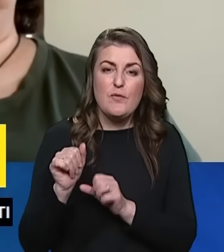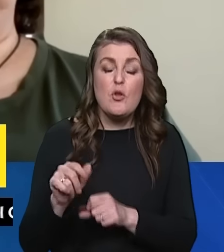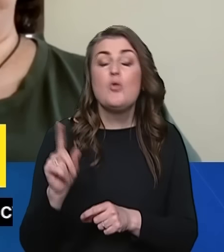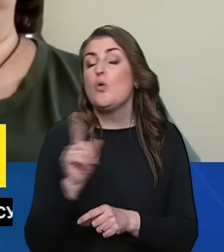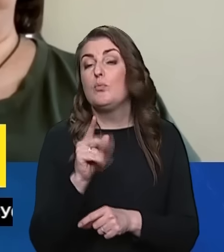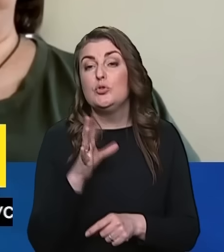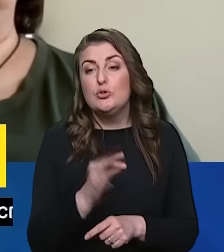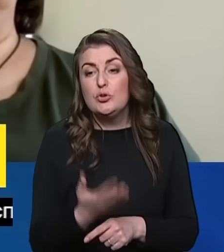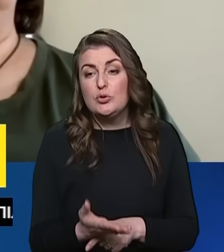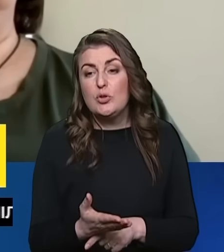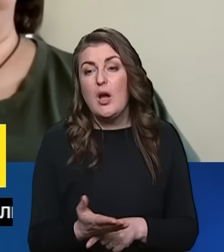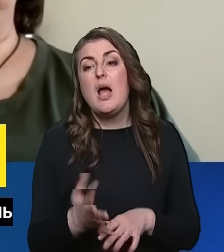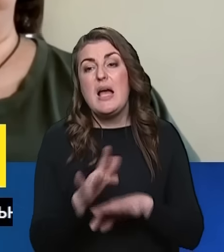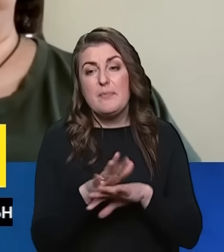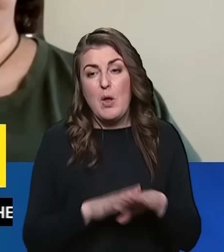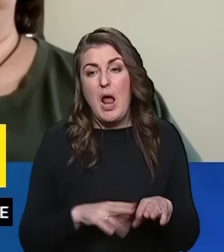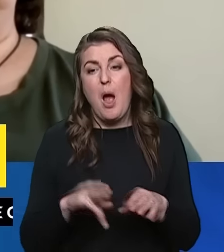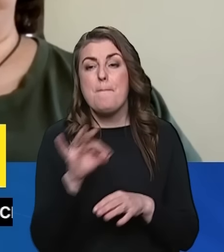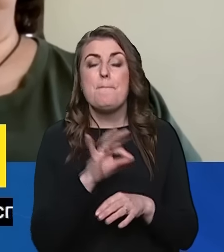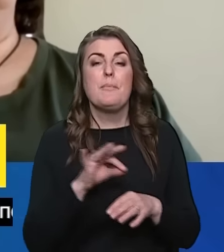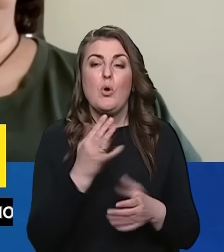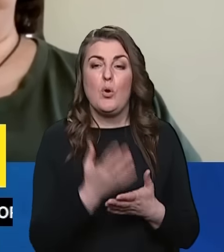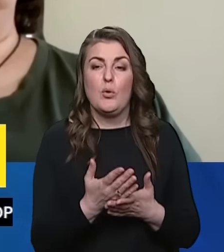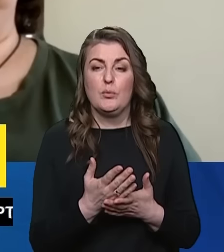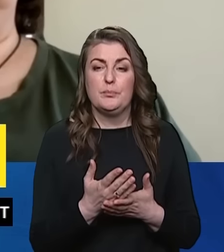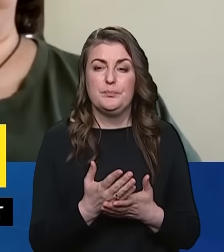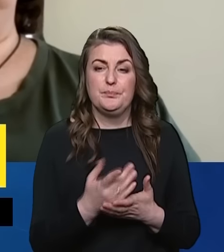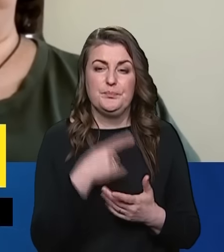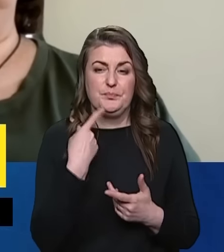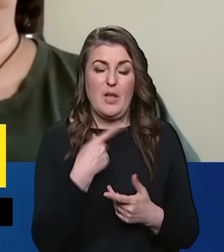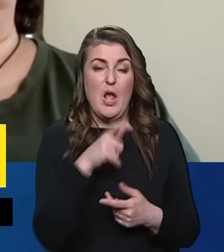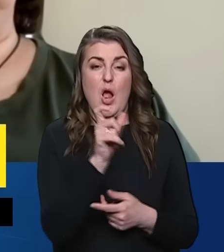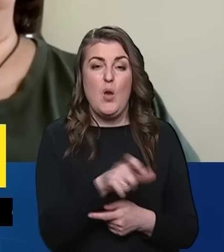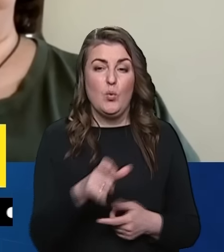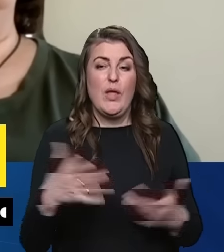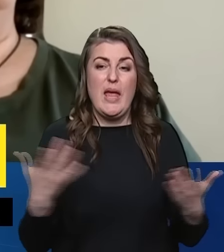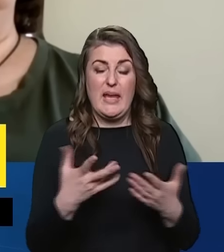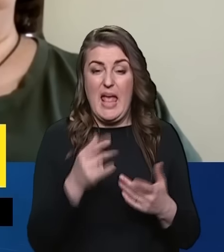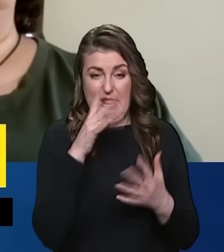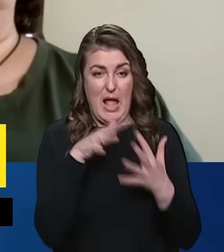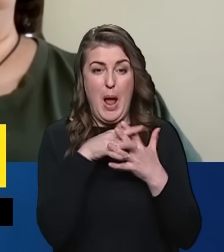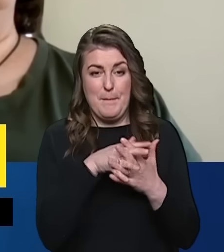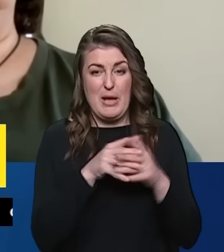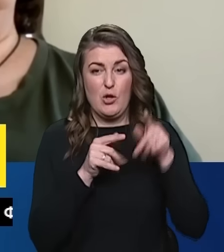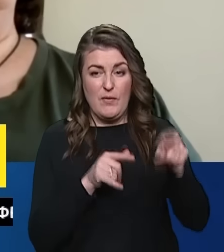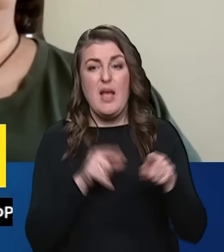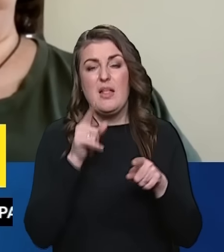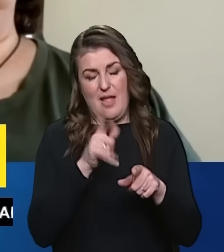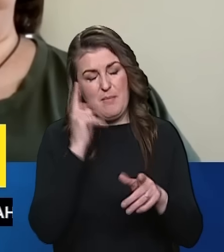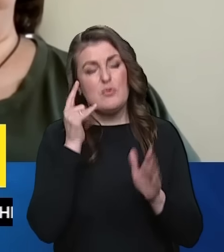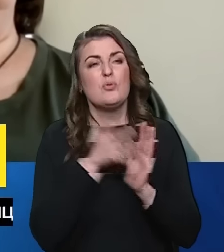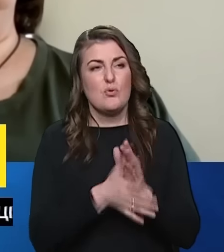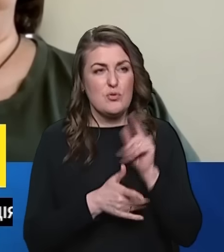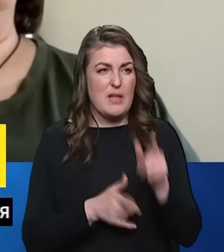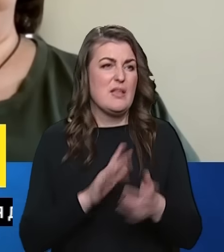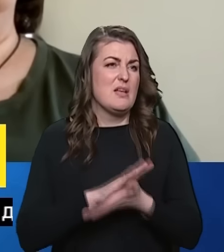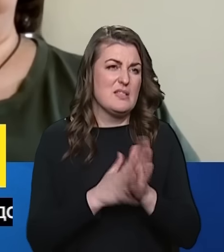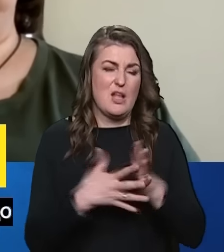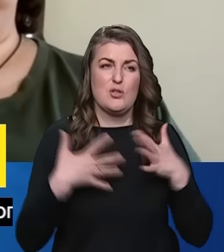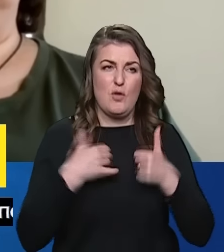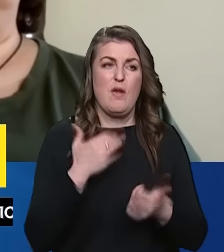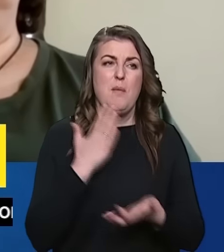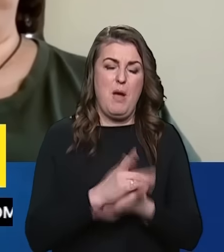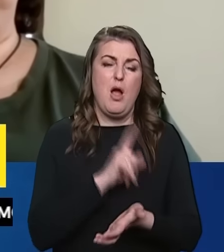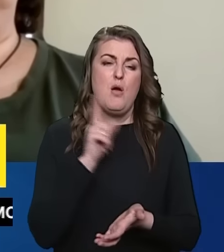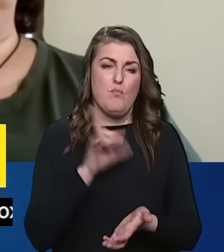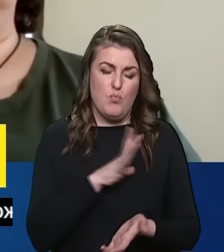тилу. Тому що, даруйте, але про, скажімо, людей, які на передовій, там зрозуміло. Тому стан здоров'я